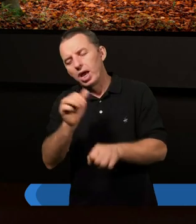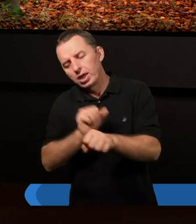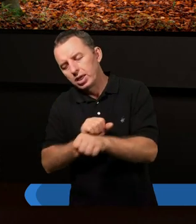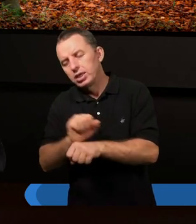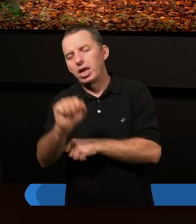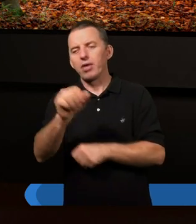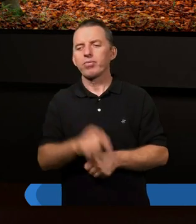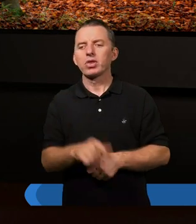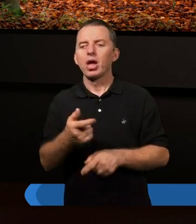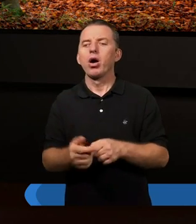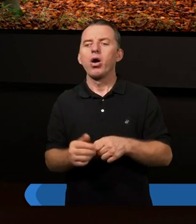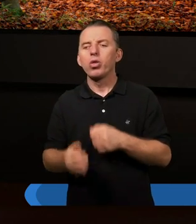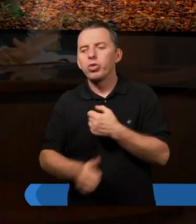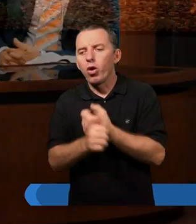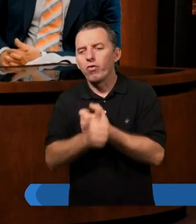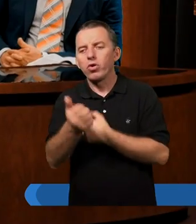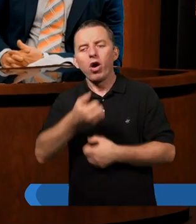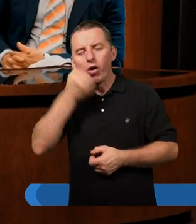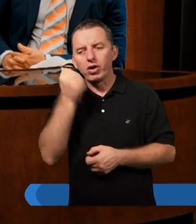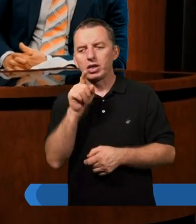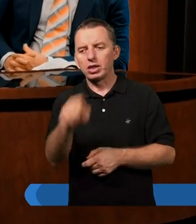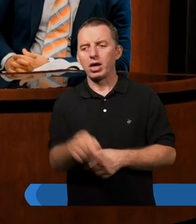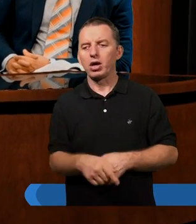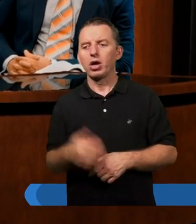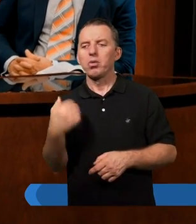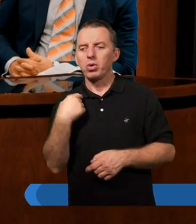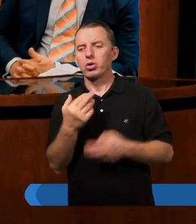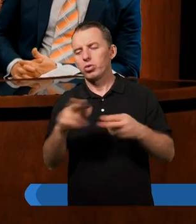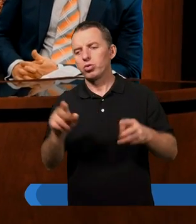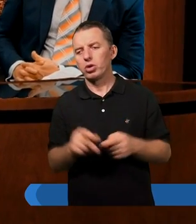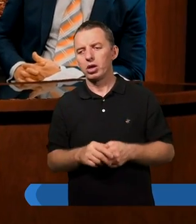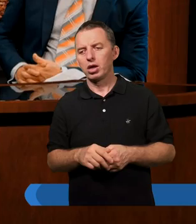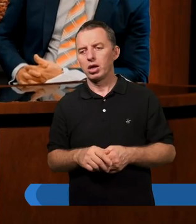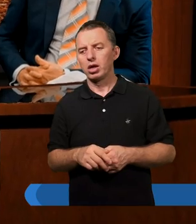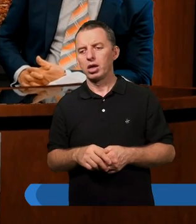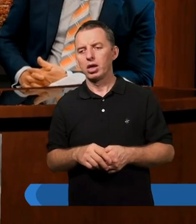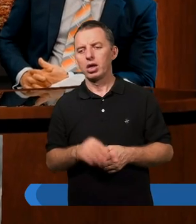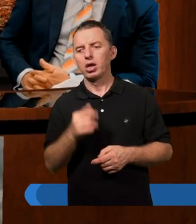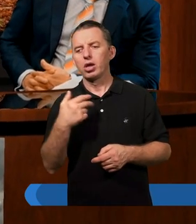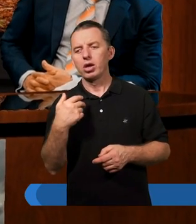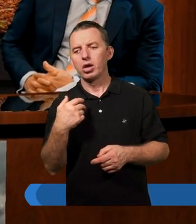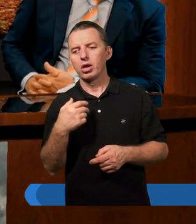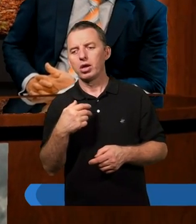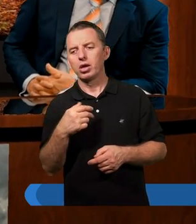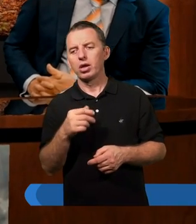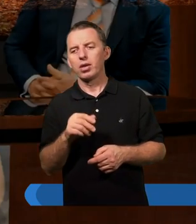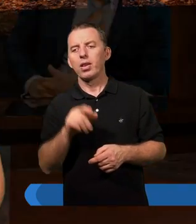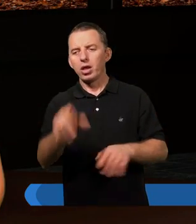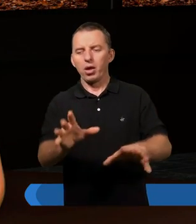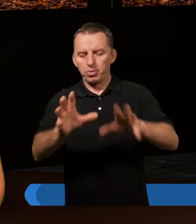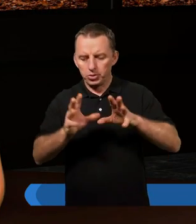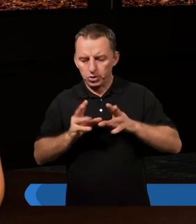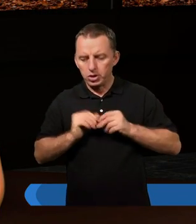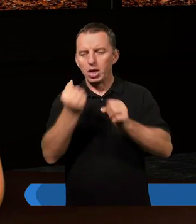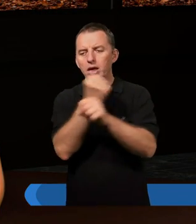powód tego? Powodów pewnie jest bardzo dużo. Mi co się nasuwa od razu, to jest, żeby przyjąć